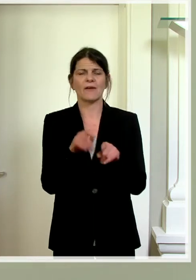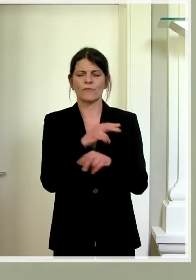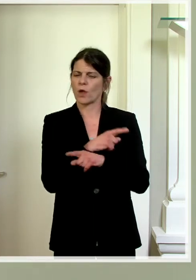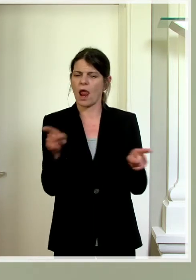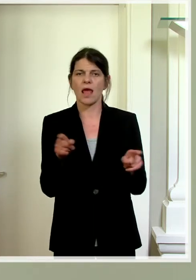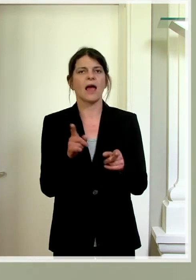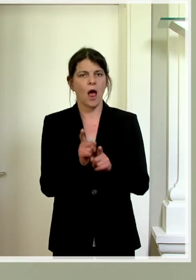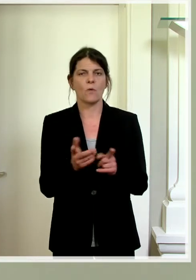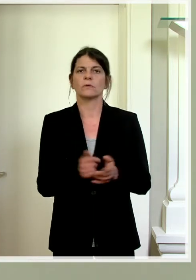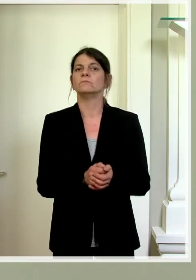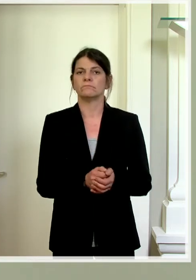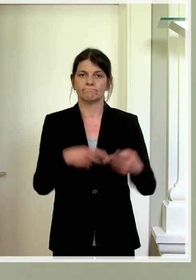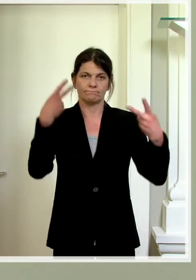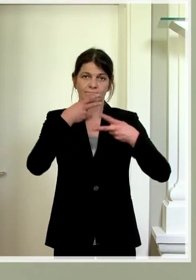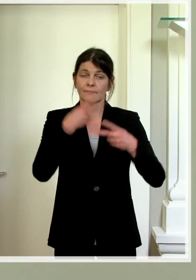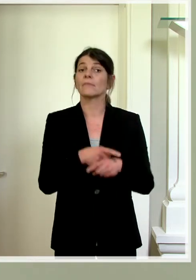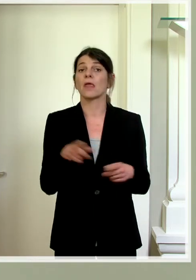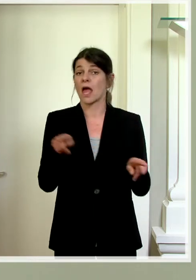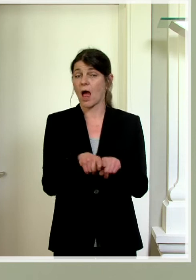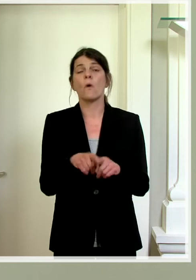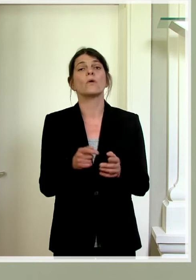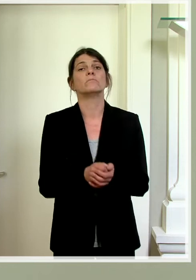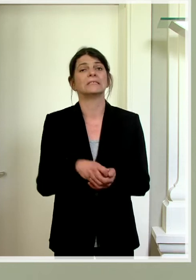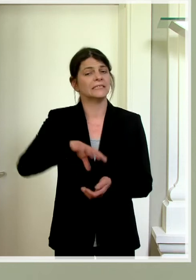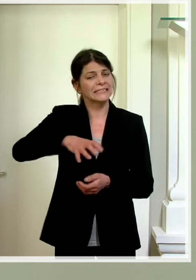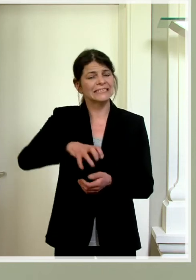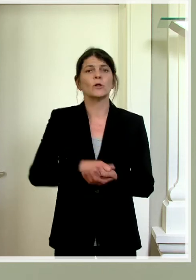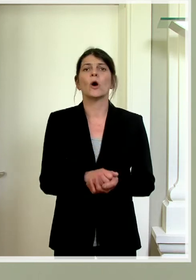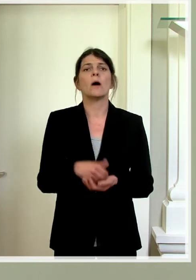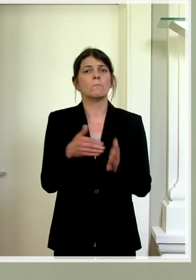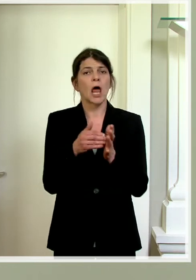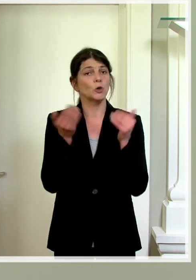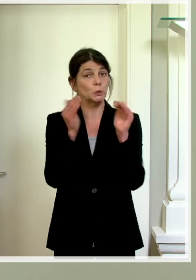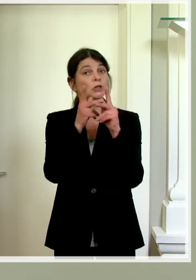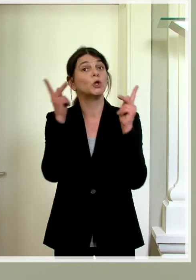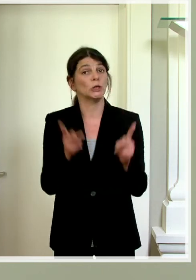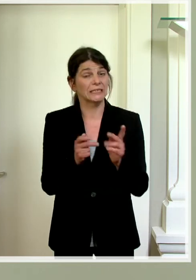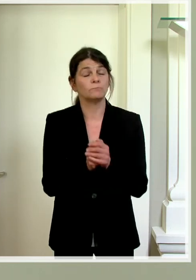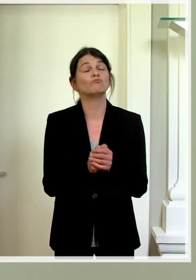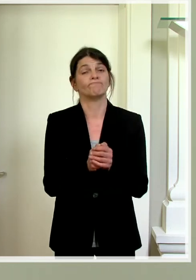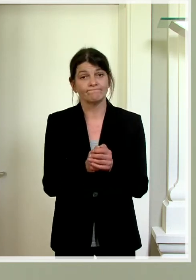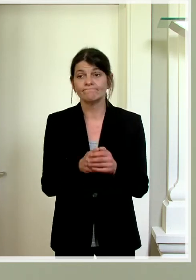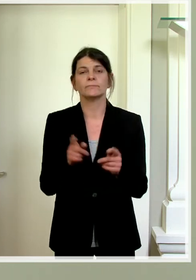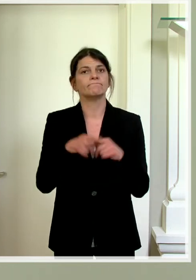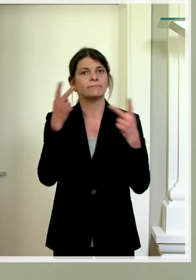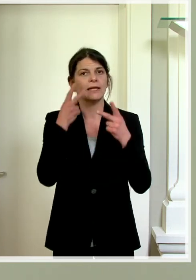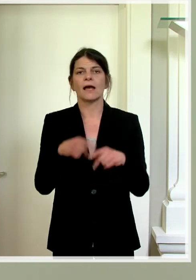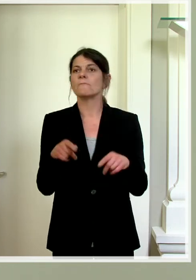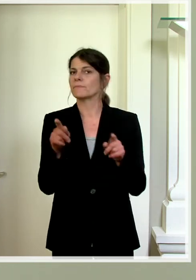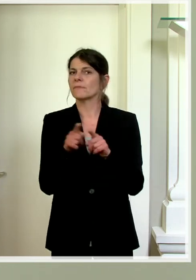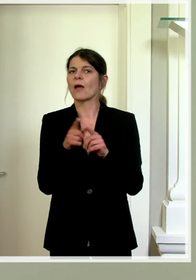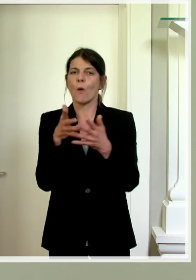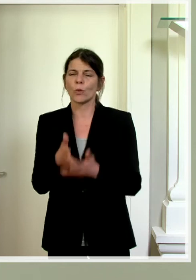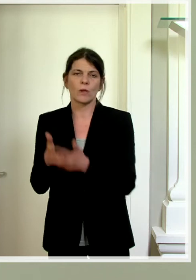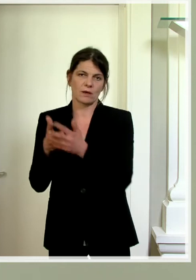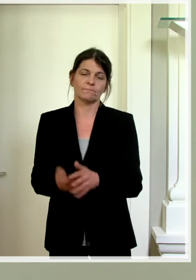alles andere auch. Und natürlich müssen auch die Casinos Schutzkonzepte vorlegen, die natürlich auch kontrolliert werden.